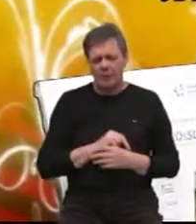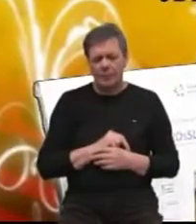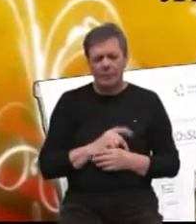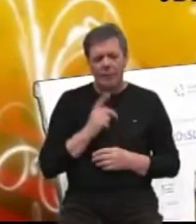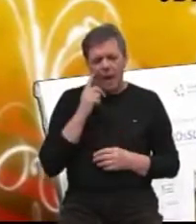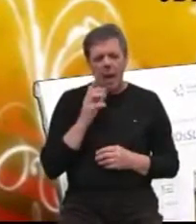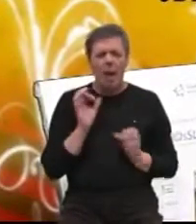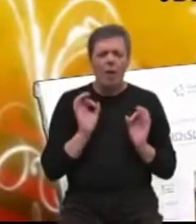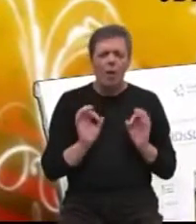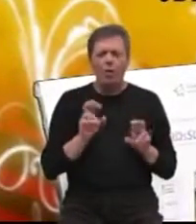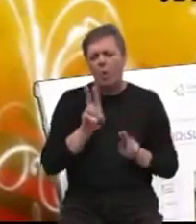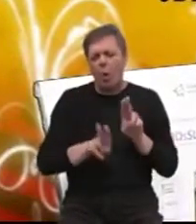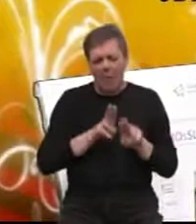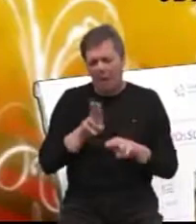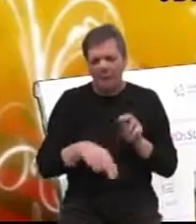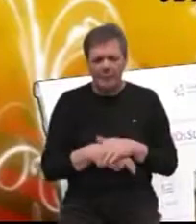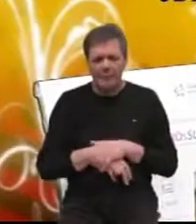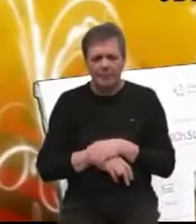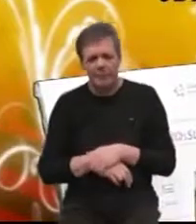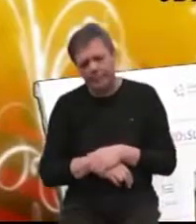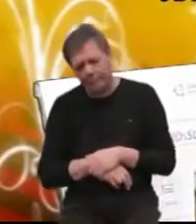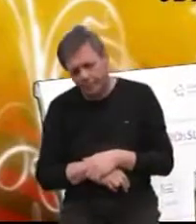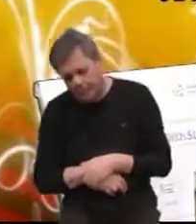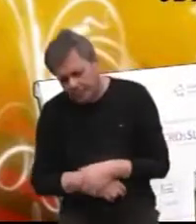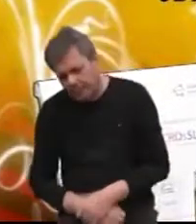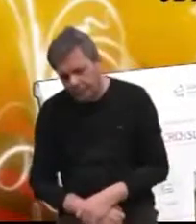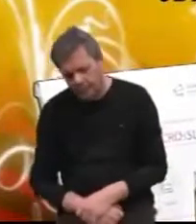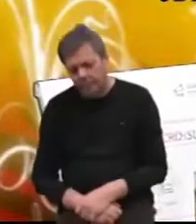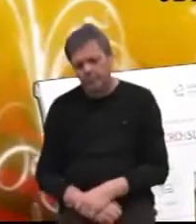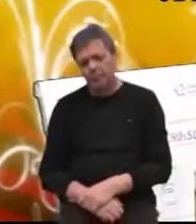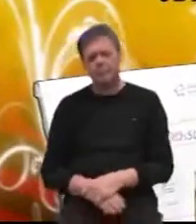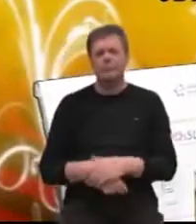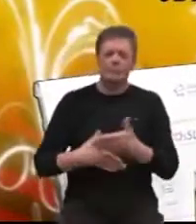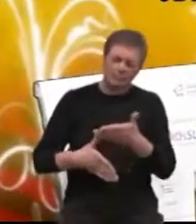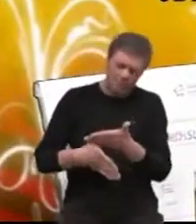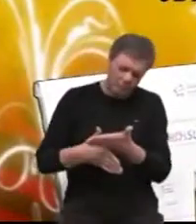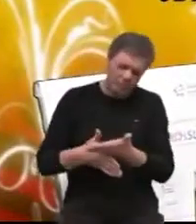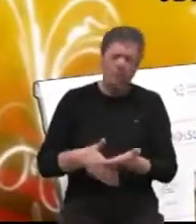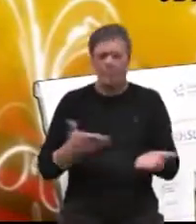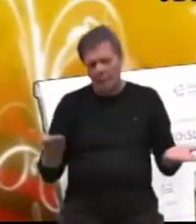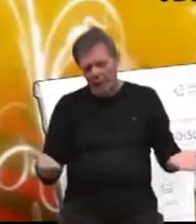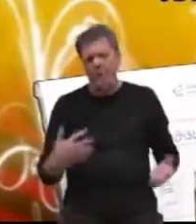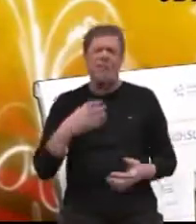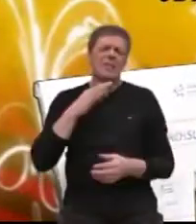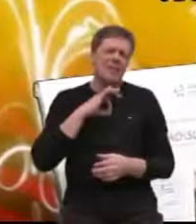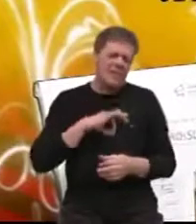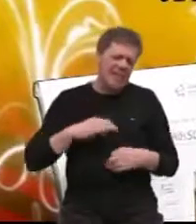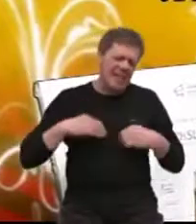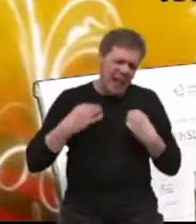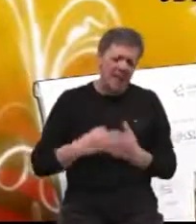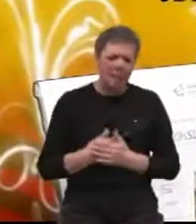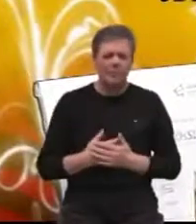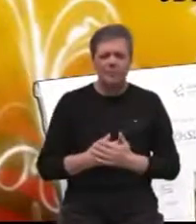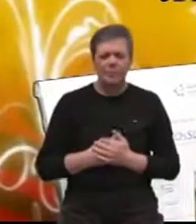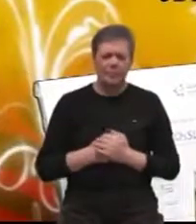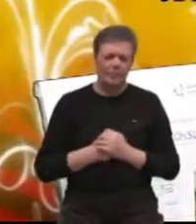ako je dobro, dobro njegovan, suportiran od zdravstva i svega, a nažalost kod nas se desi da je